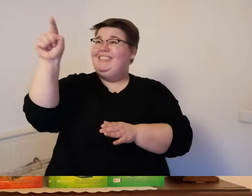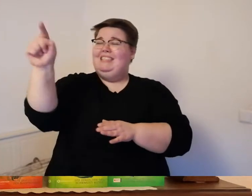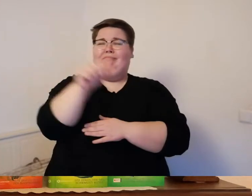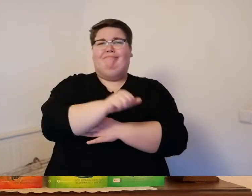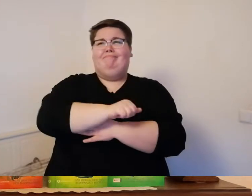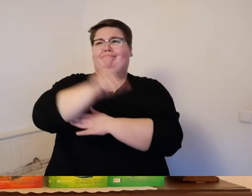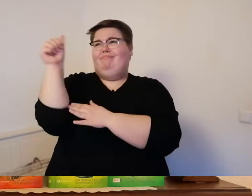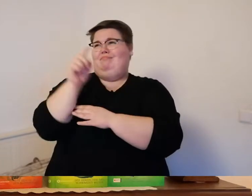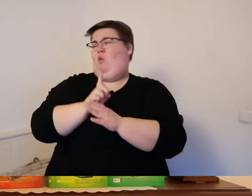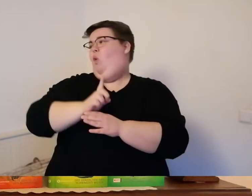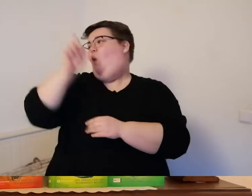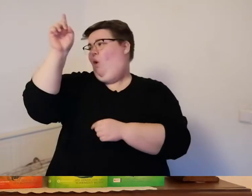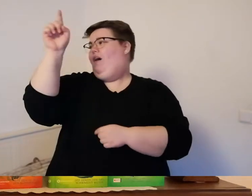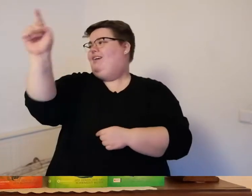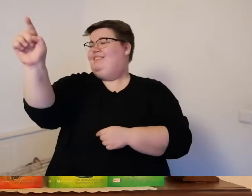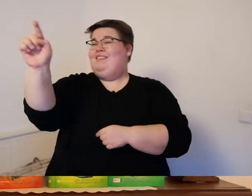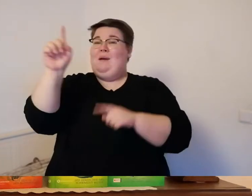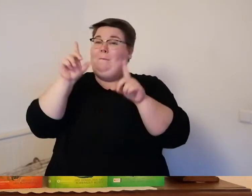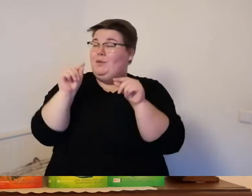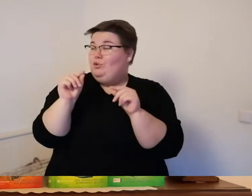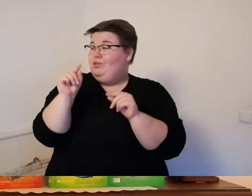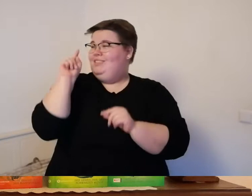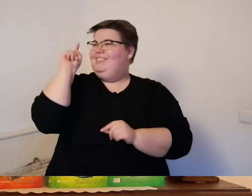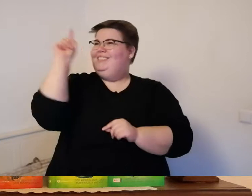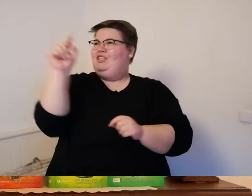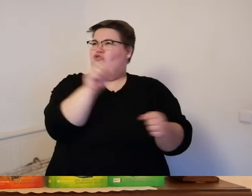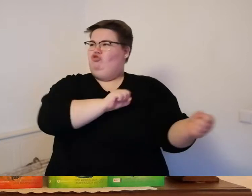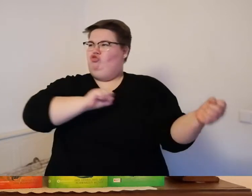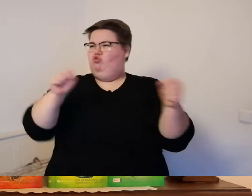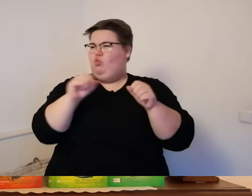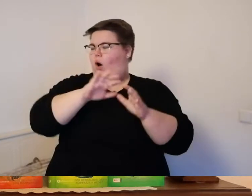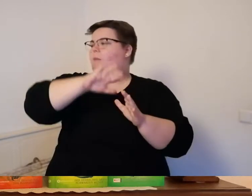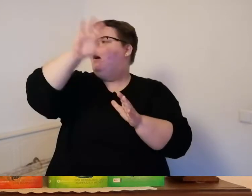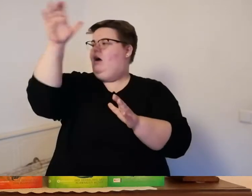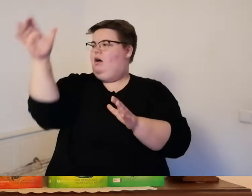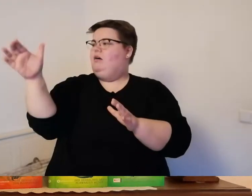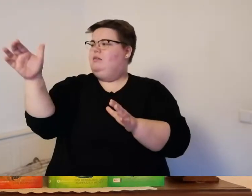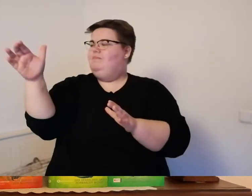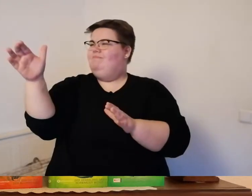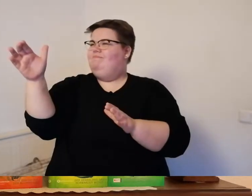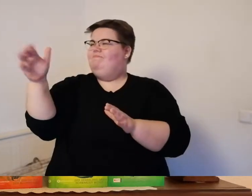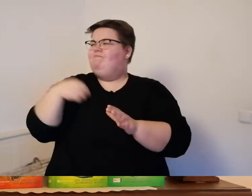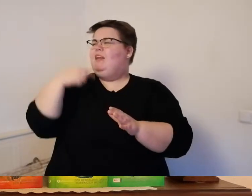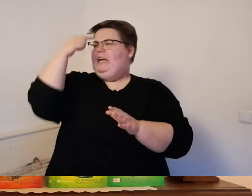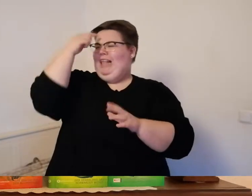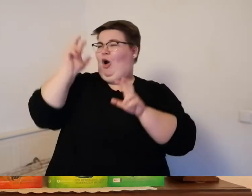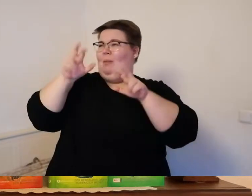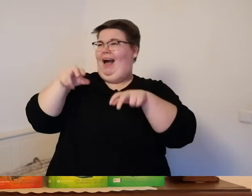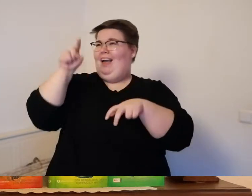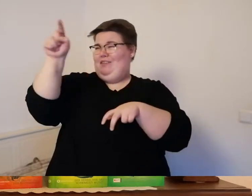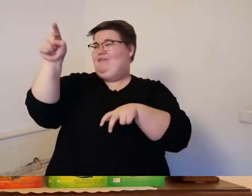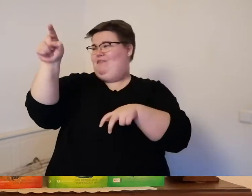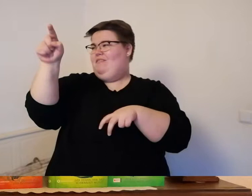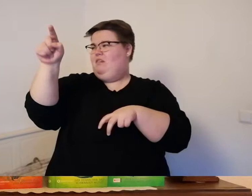höheren als den da das muss also der sturmberg sein von dem er gesprochen hat eric fielen die